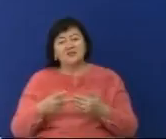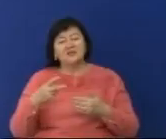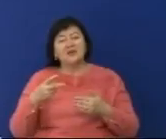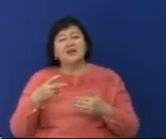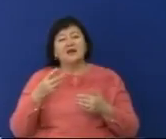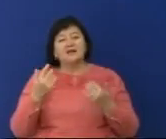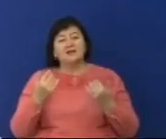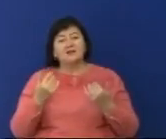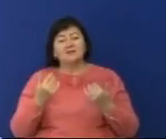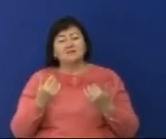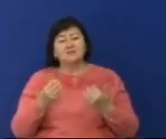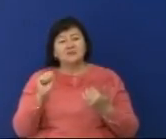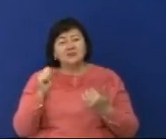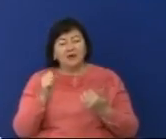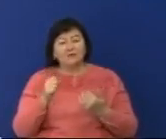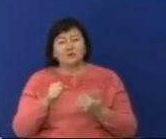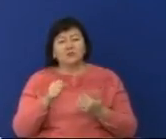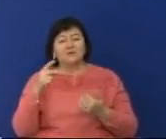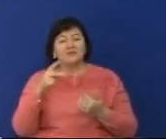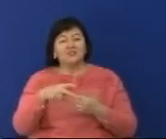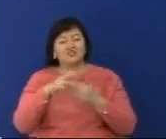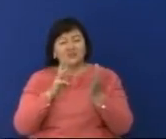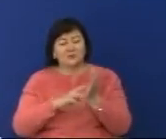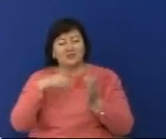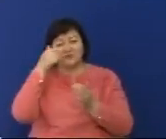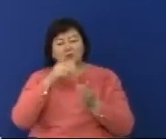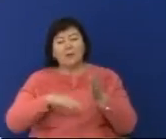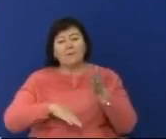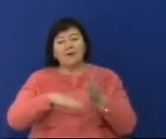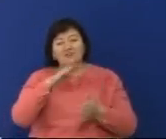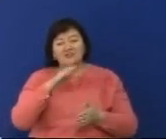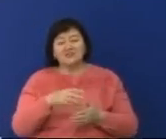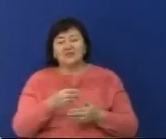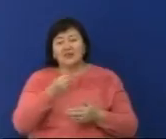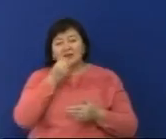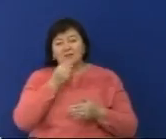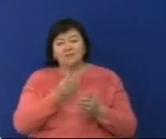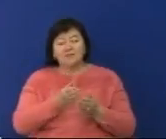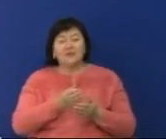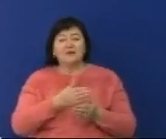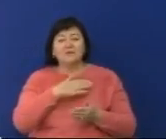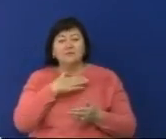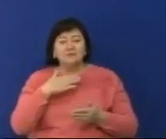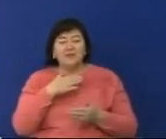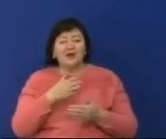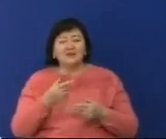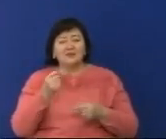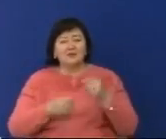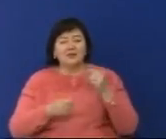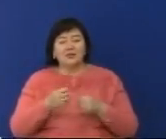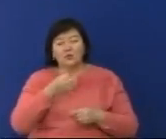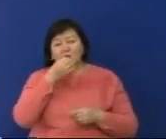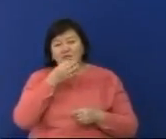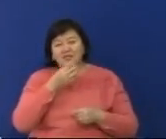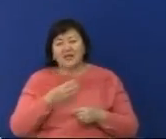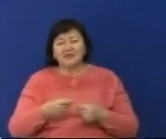пайызға өскін. Статистика комитетінің мәлімде өнче нан өнімдерімен жармалар, ет балық және теніз, сүт өнімдері, жұмыртқа май